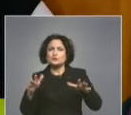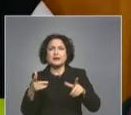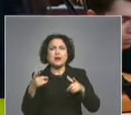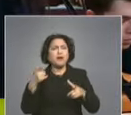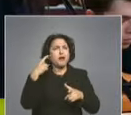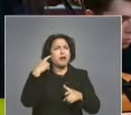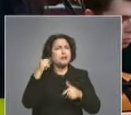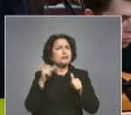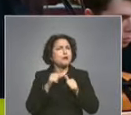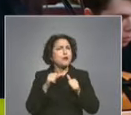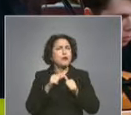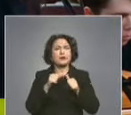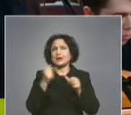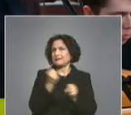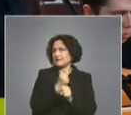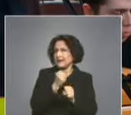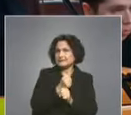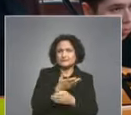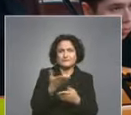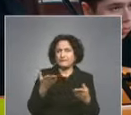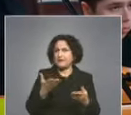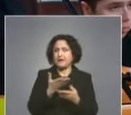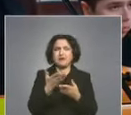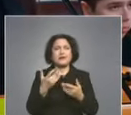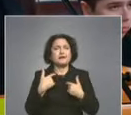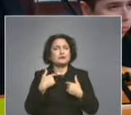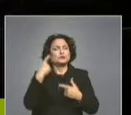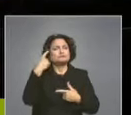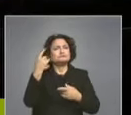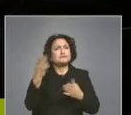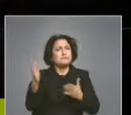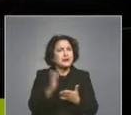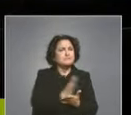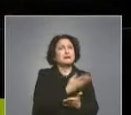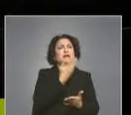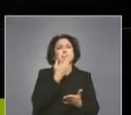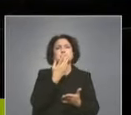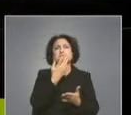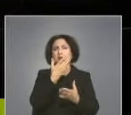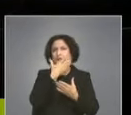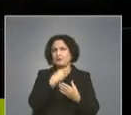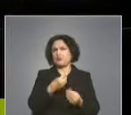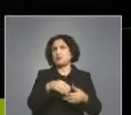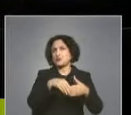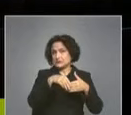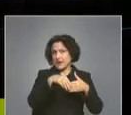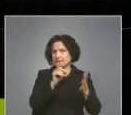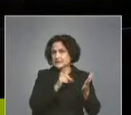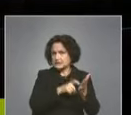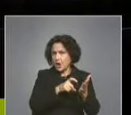логика на действието, като применем към запознаването с закона, с